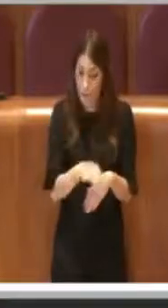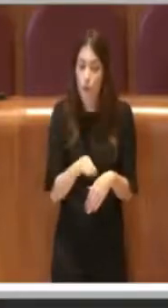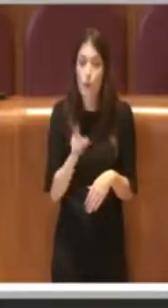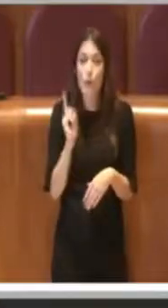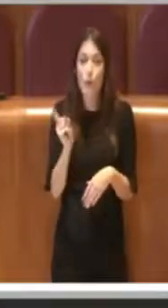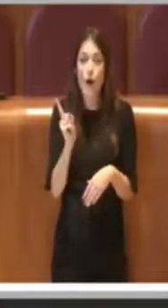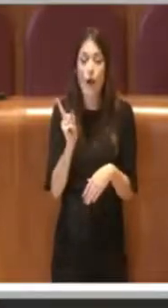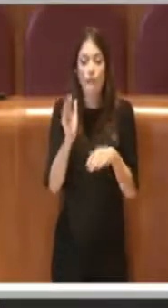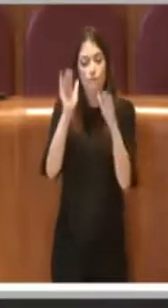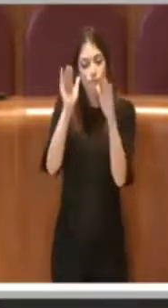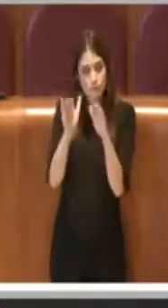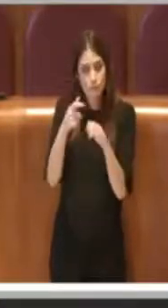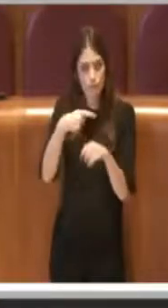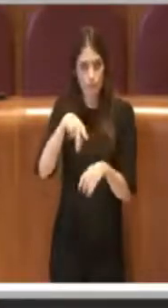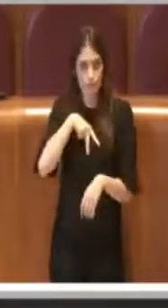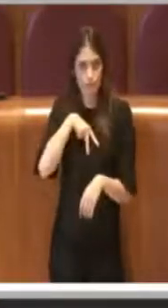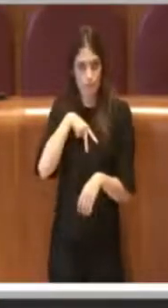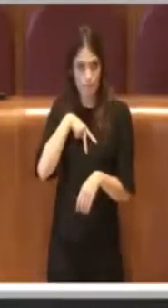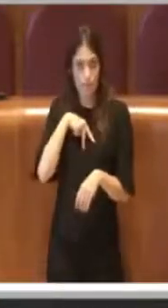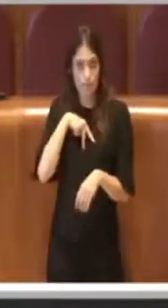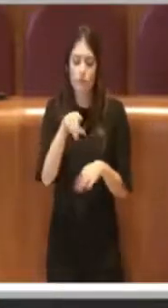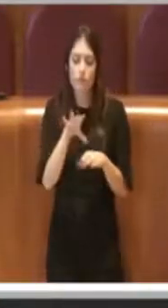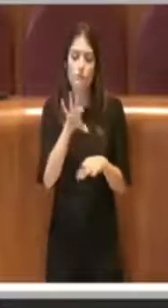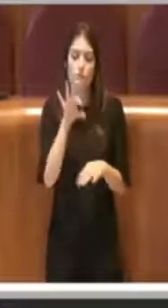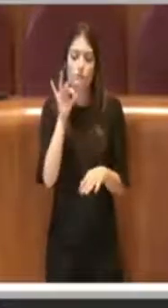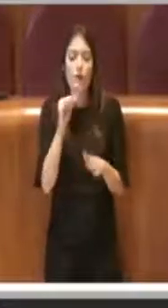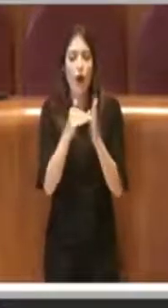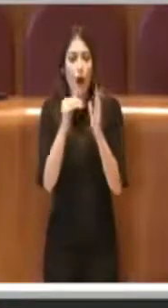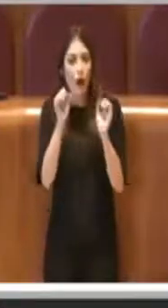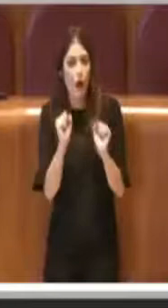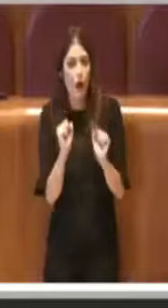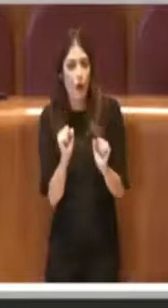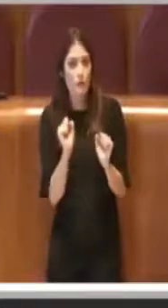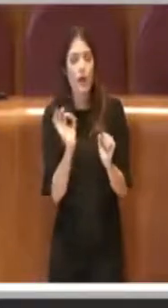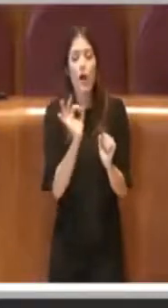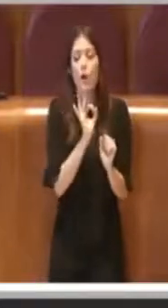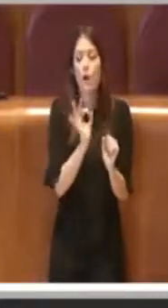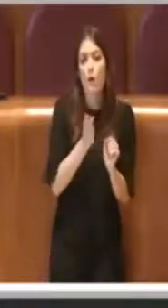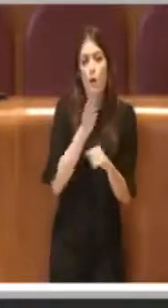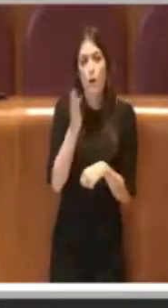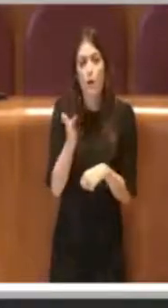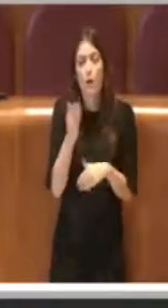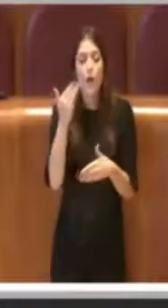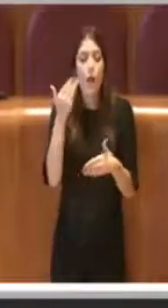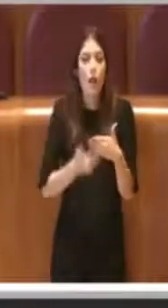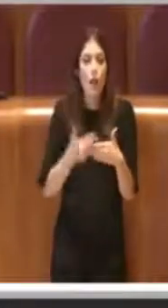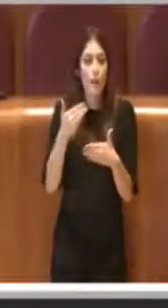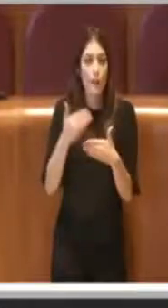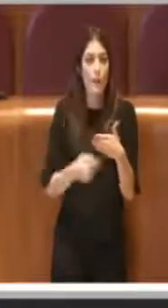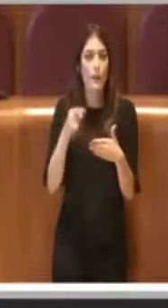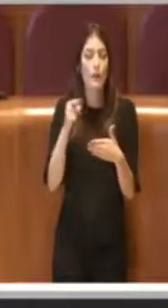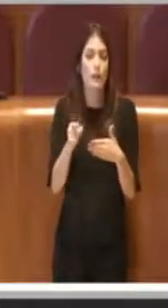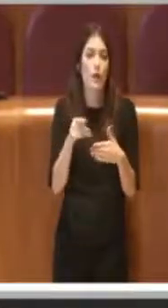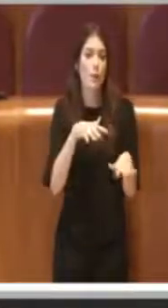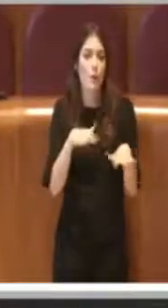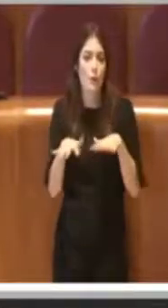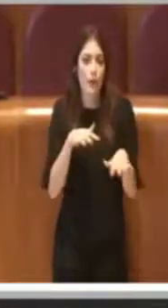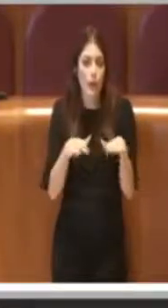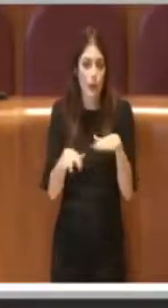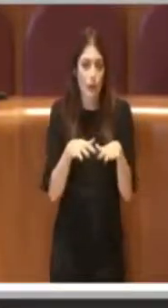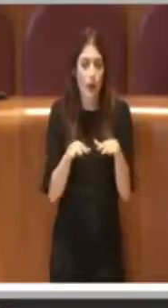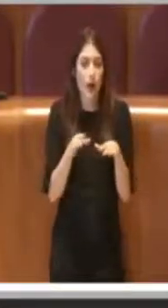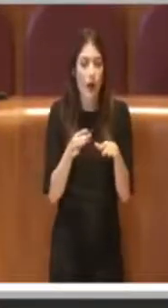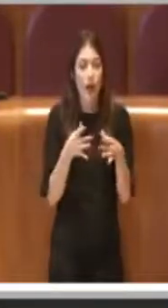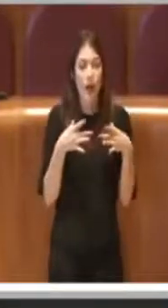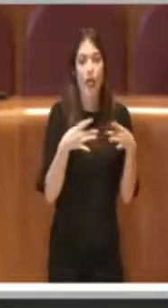la sua incolumità, scegliendo di rimanere a casa e di limitare la mobilità non rischiando contatti con il virus e mantenendo